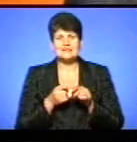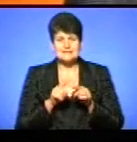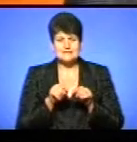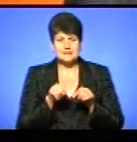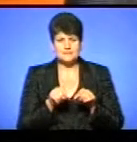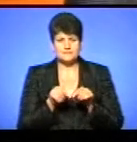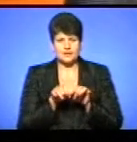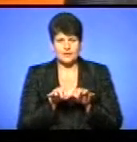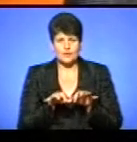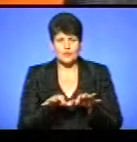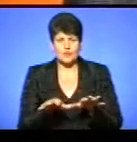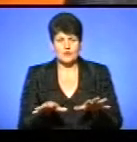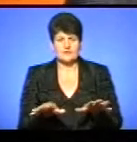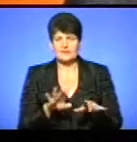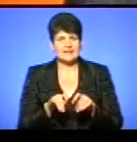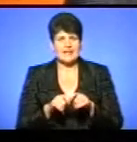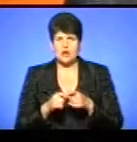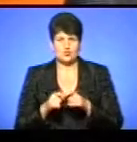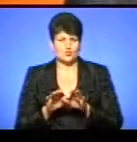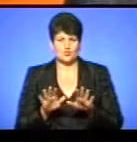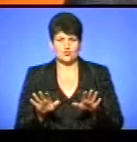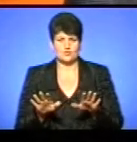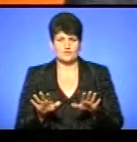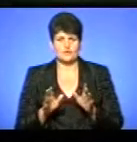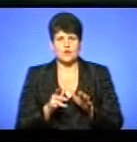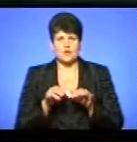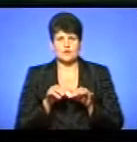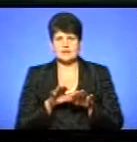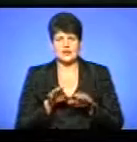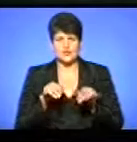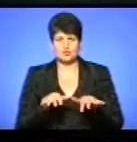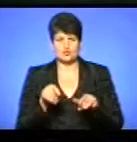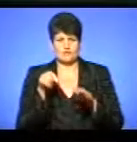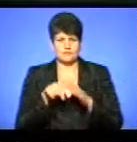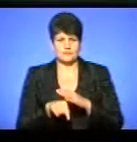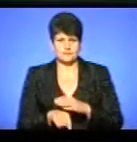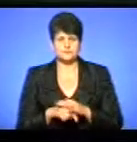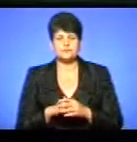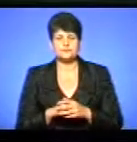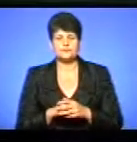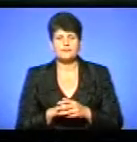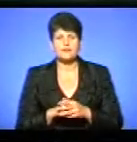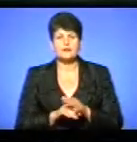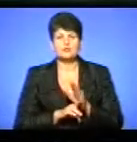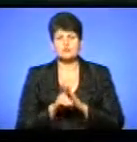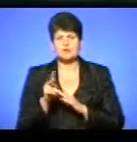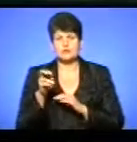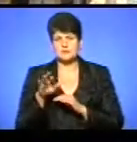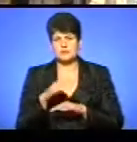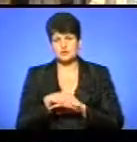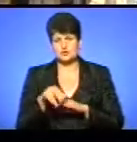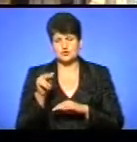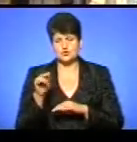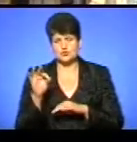природній здатності, вони не руйнують, тобто ростуть вглиб. Зазначу, від початку липня на вулиці Чорновола